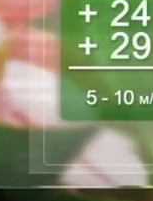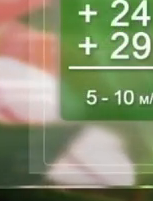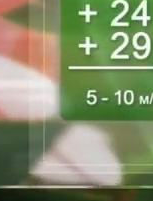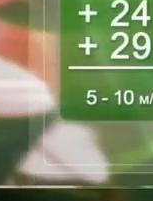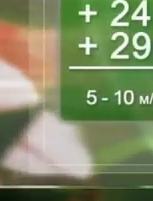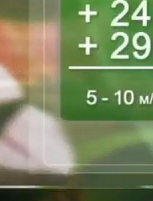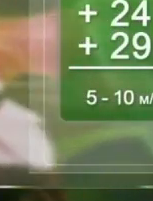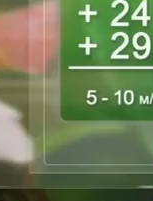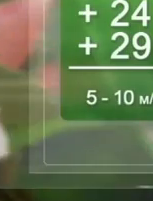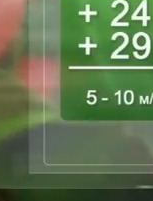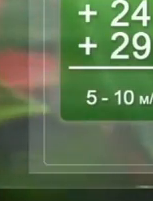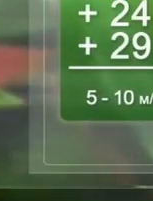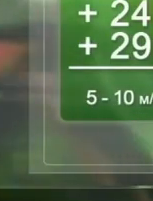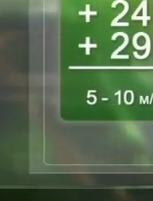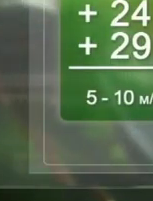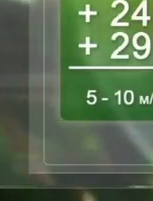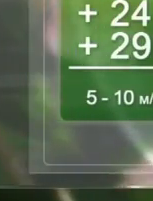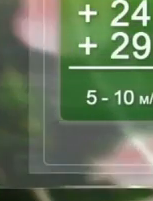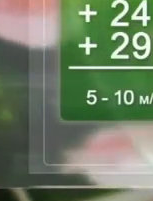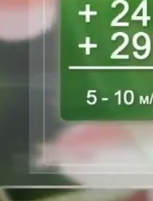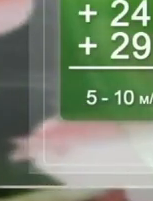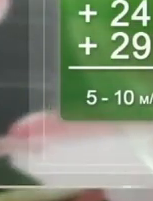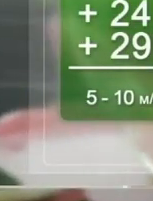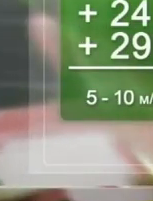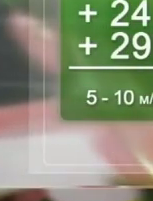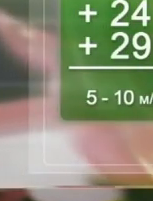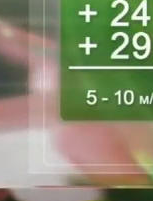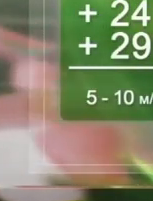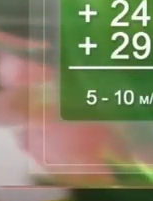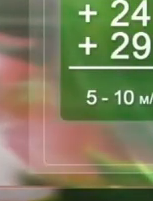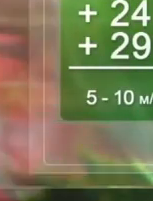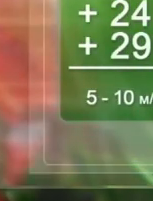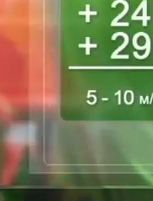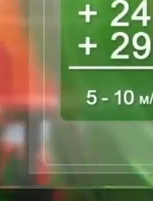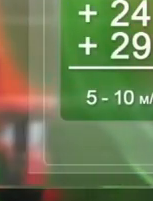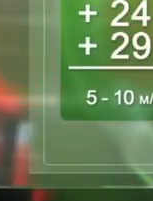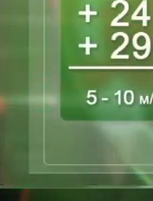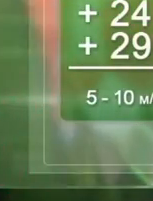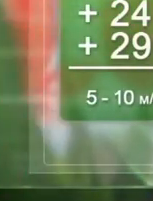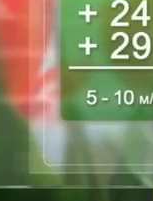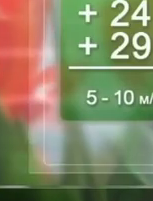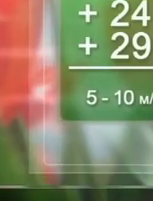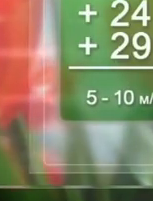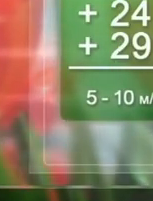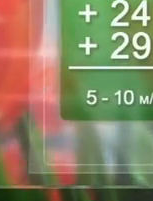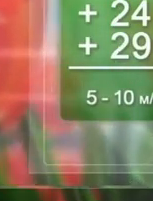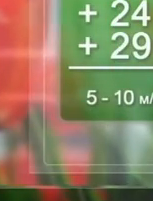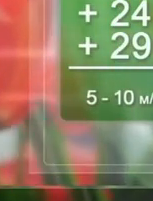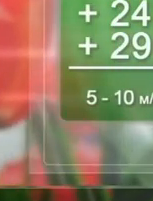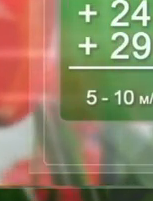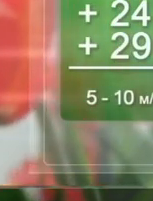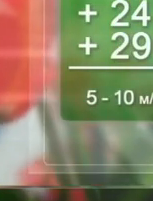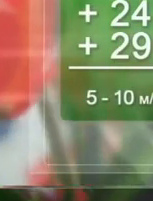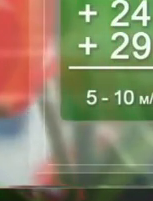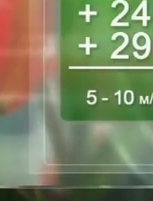наступні три доби переважно без опадів. Нічна температура повітря коливатиметься на 2-5 градусів, денна поступово підвищиться до 25